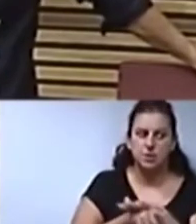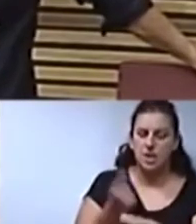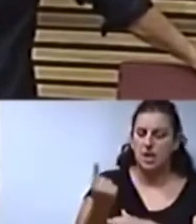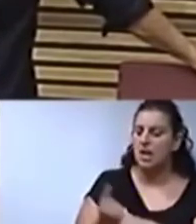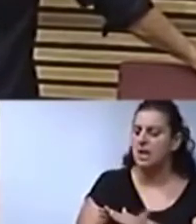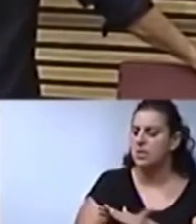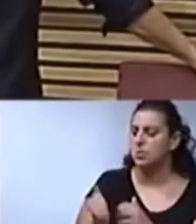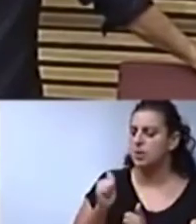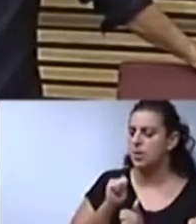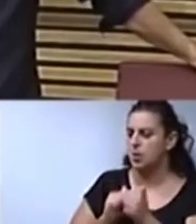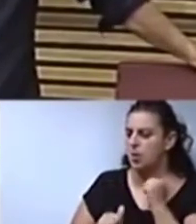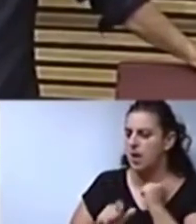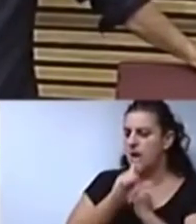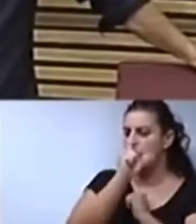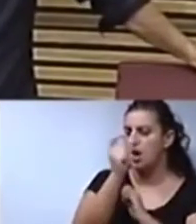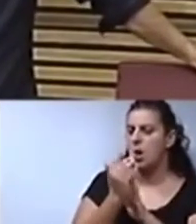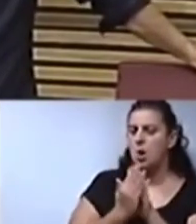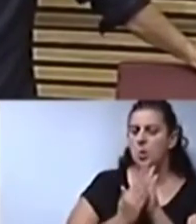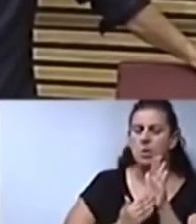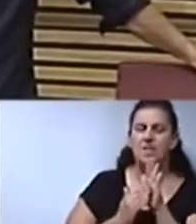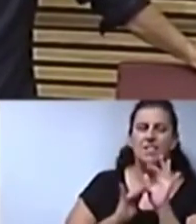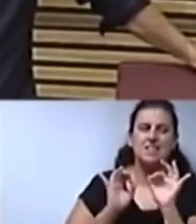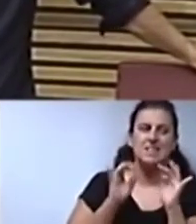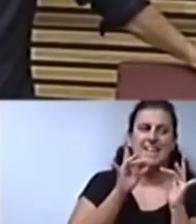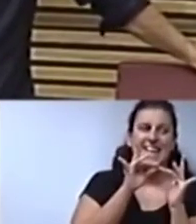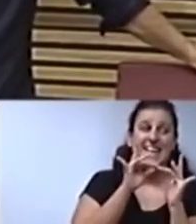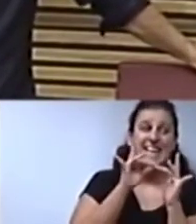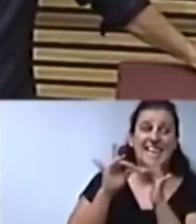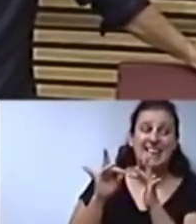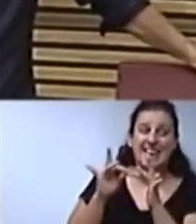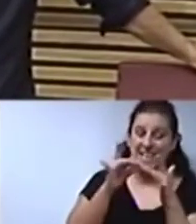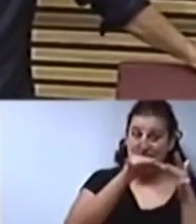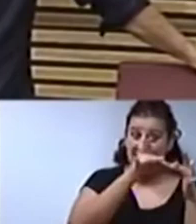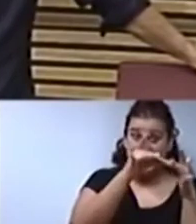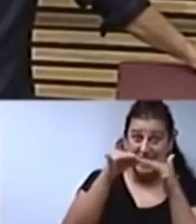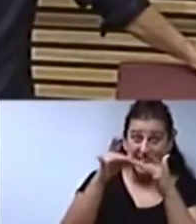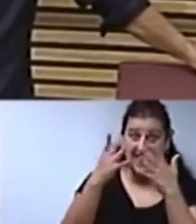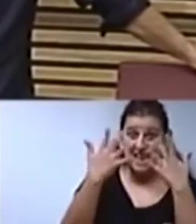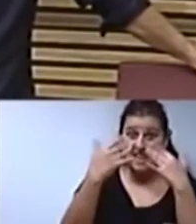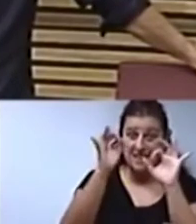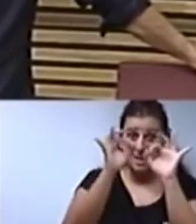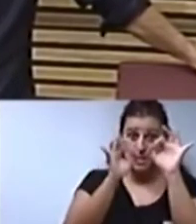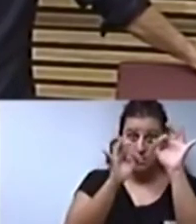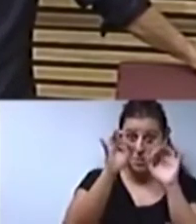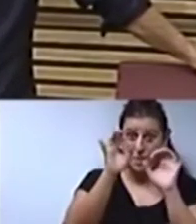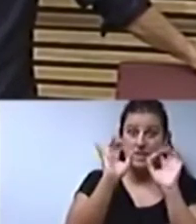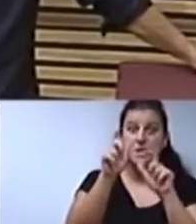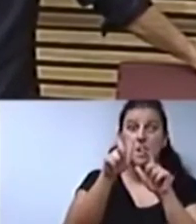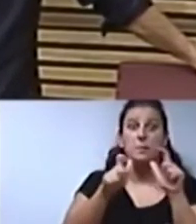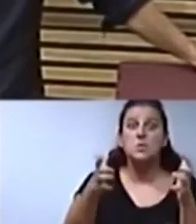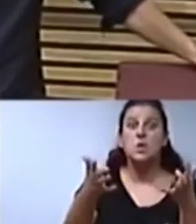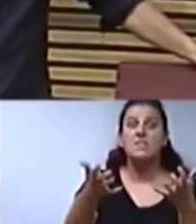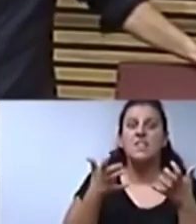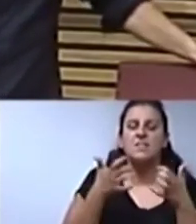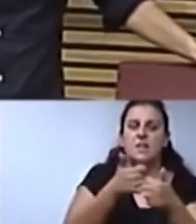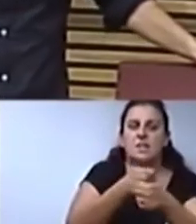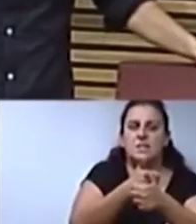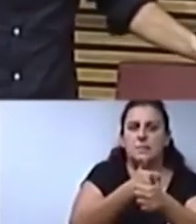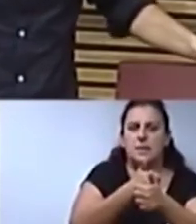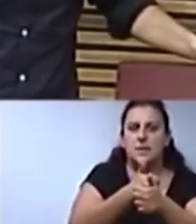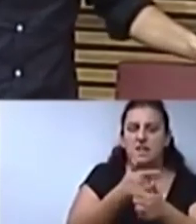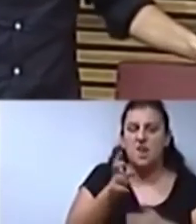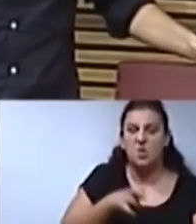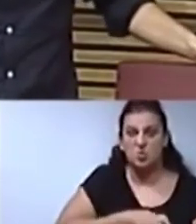resultat d'això? Que la comunitat valenciana lidera absolutament en un 10% el creixement de persones beneficiàries de la